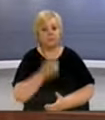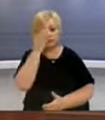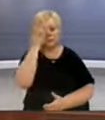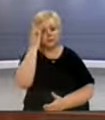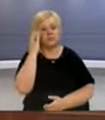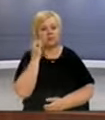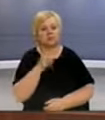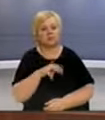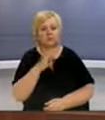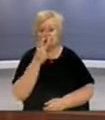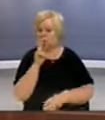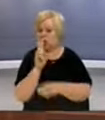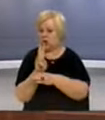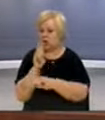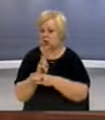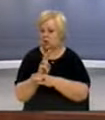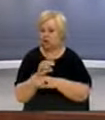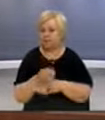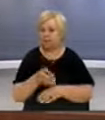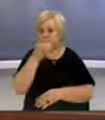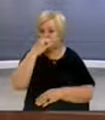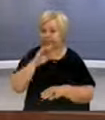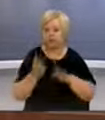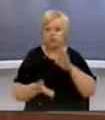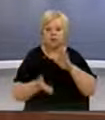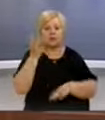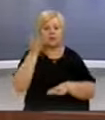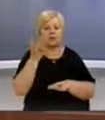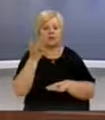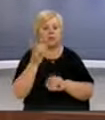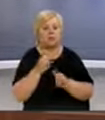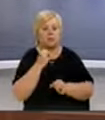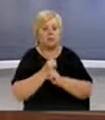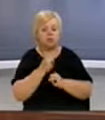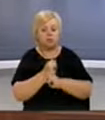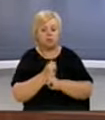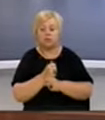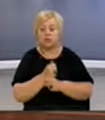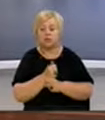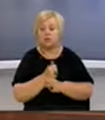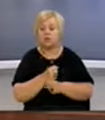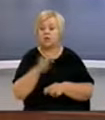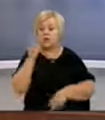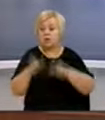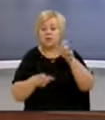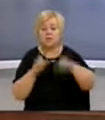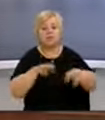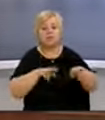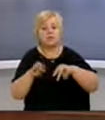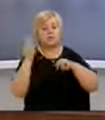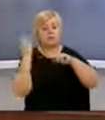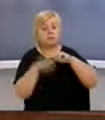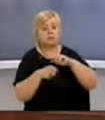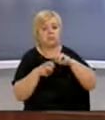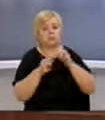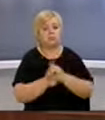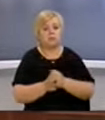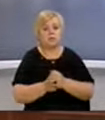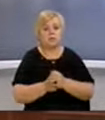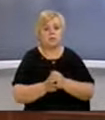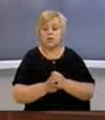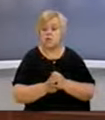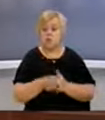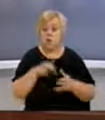Kemi qënë të kujdasëm që të rrisim efikasitetin dhe performansen e punës e prokurorve duke lejuar një lej subordinimi dhe një lej